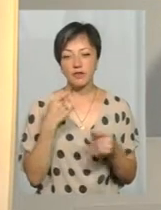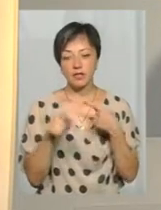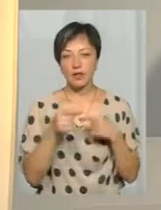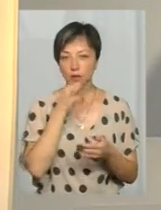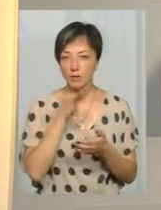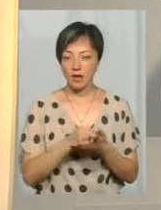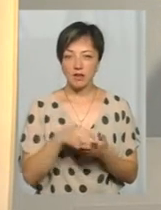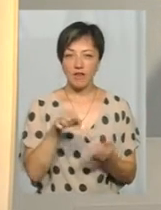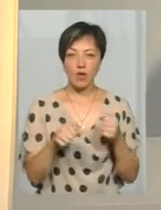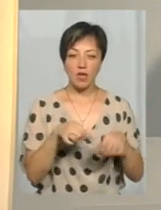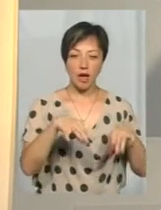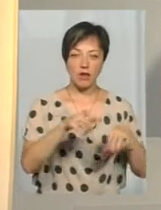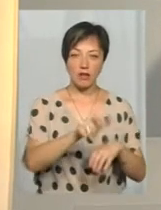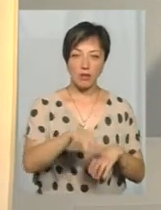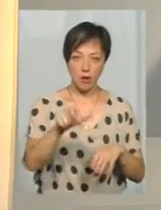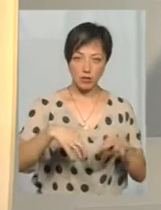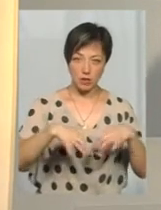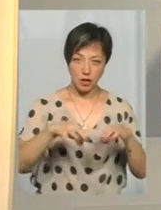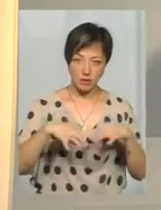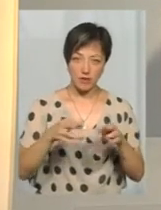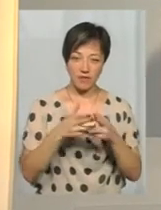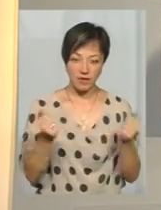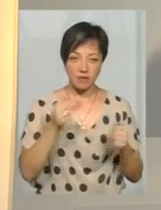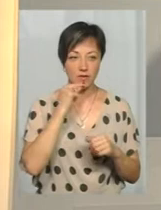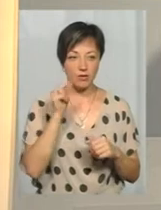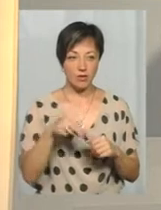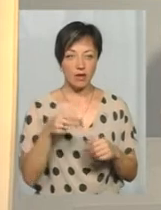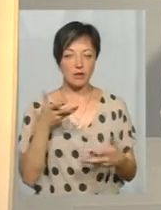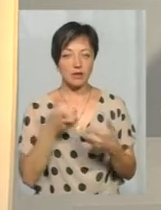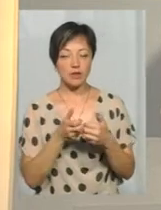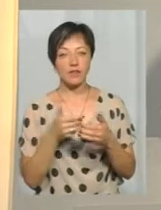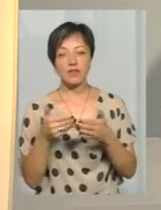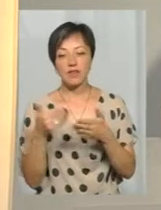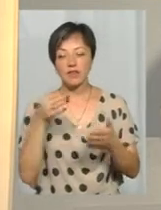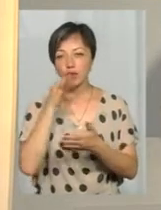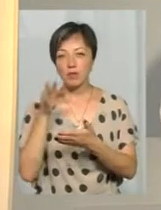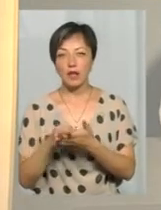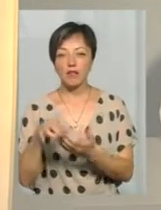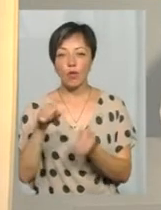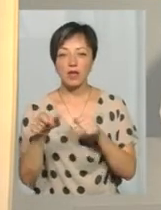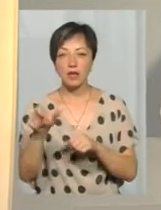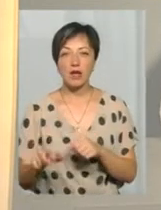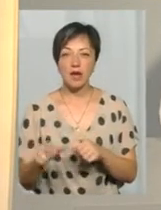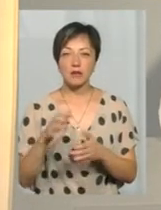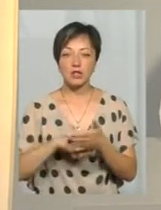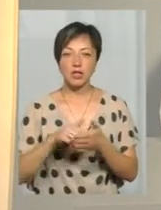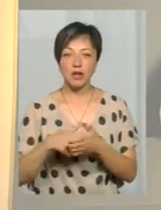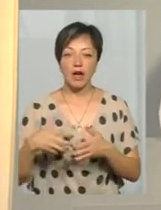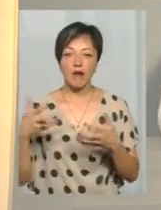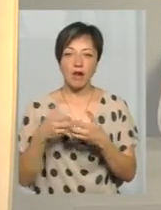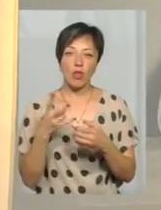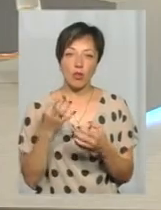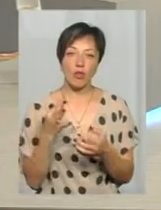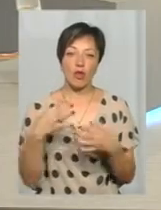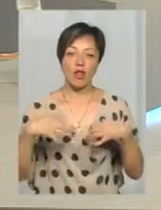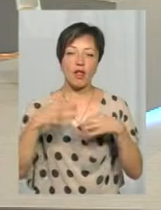водія громадського транспорту, який, ну, визнали, що він винуватись в ДТП, відповідальність ці водія, який спричинив ДТП, але керував